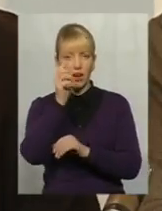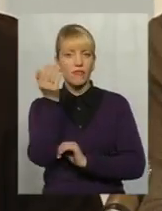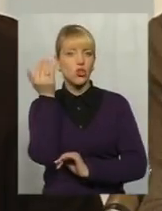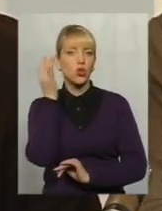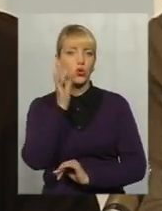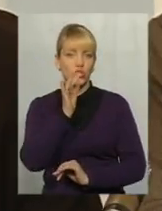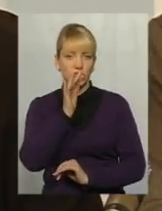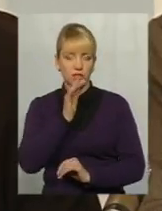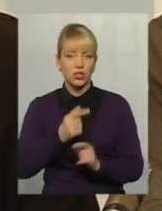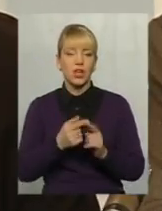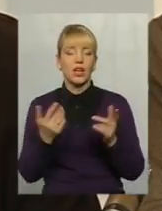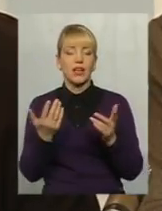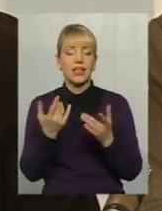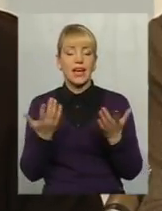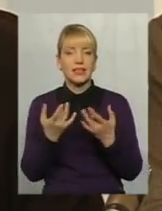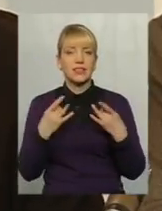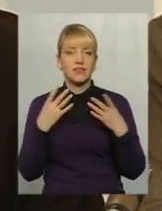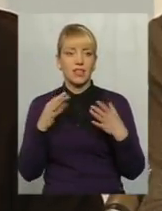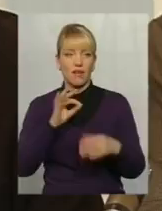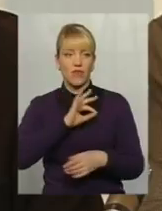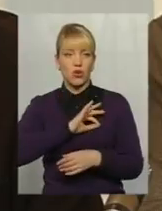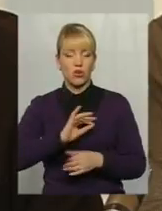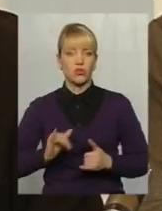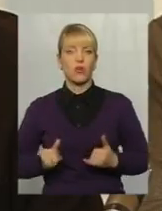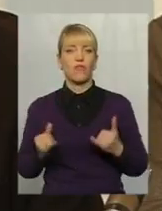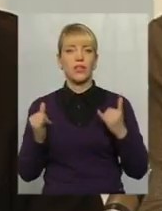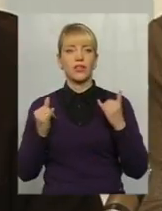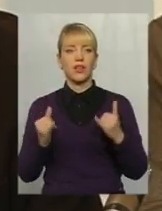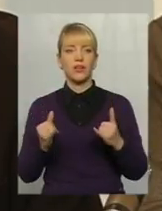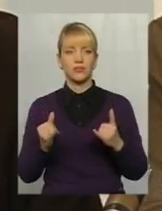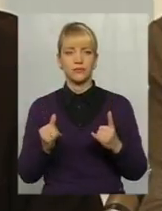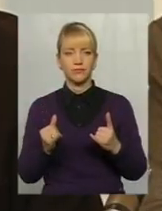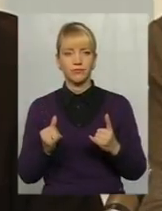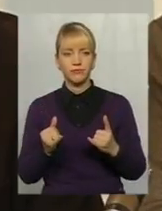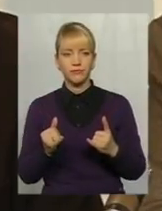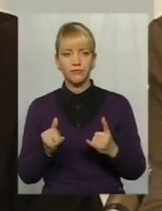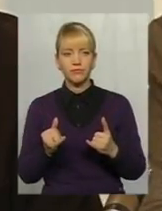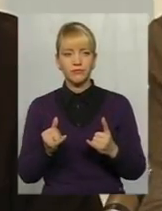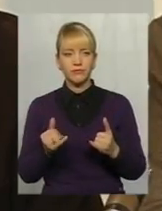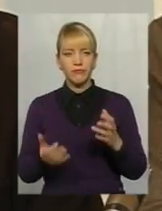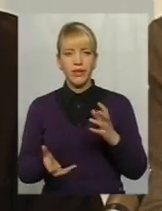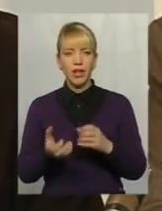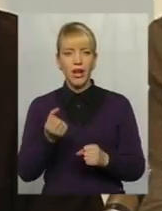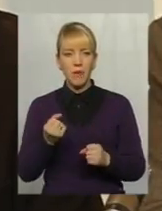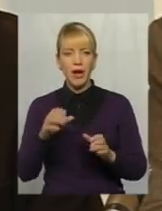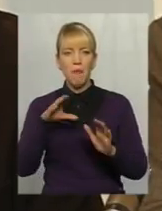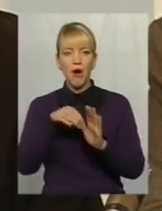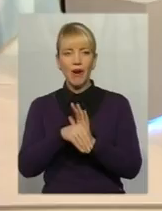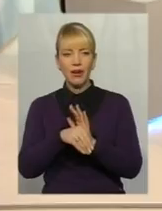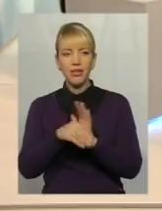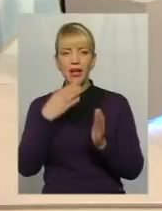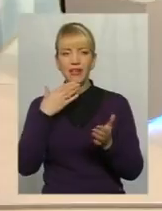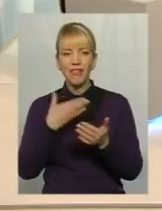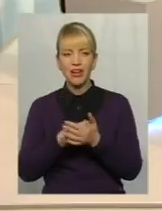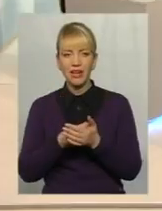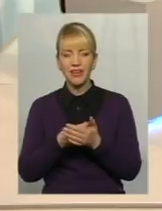свята використовували саме для підтримки, впровадження своєї